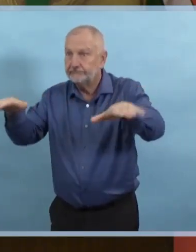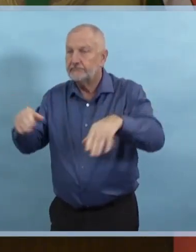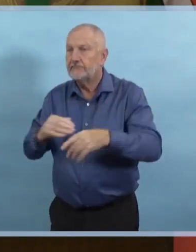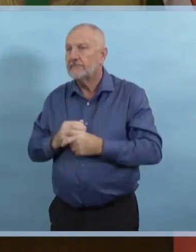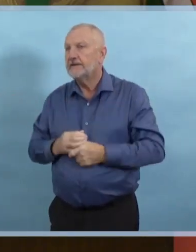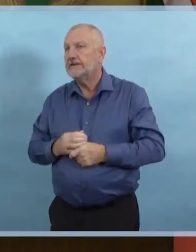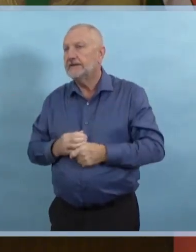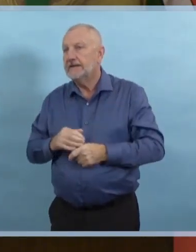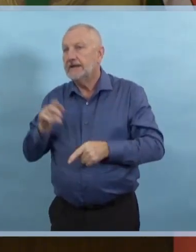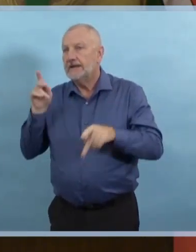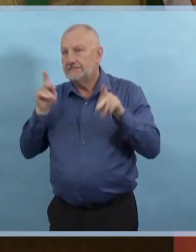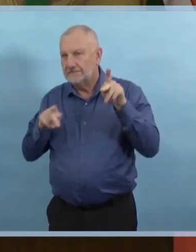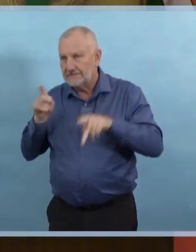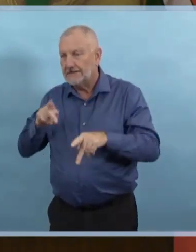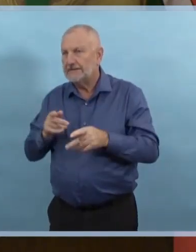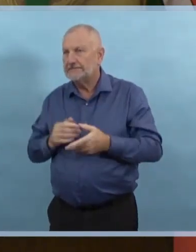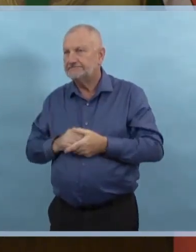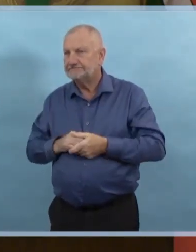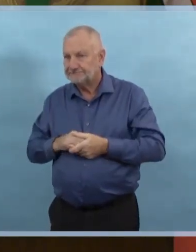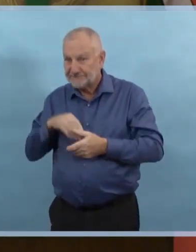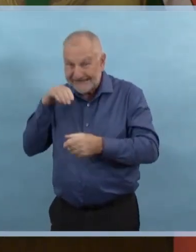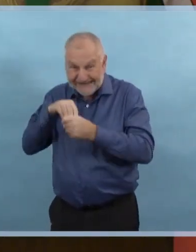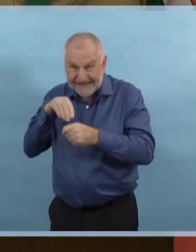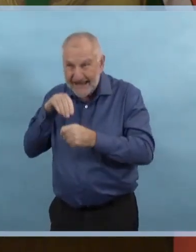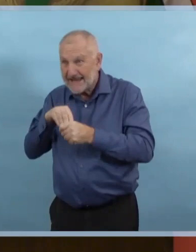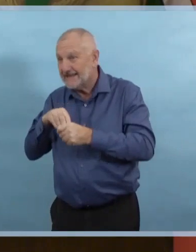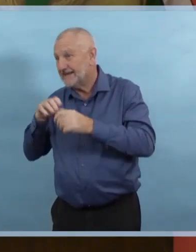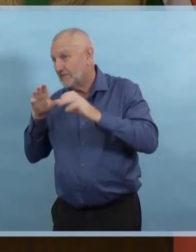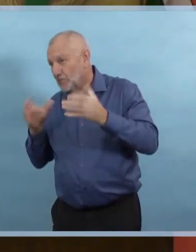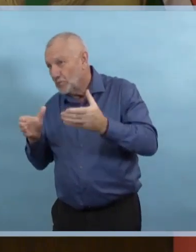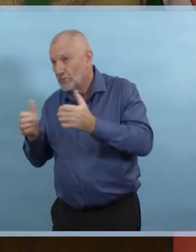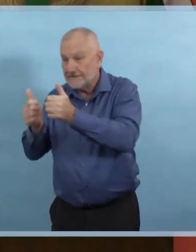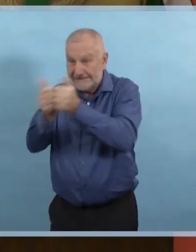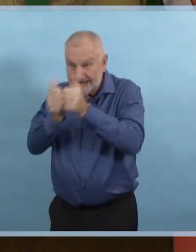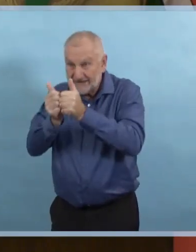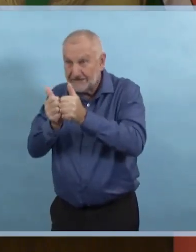et nous le voyons maintenant, ce risque. voyons beaucoup de risques qui est lié à ce genre de rassemblement.